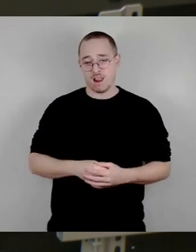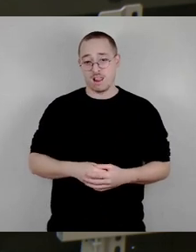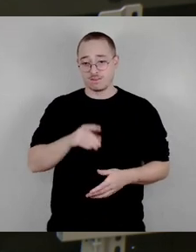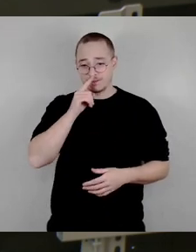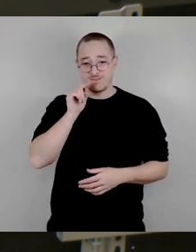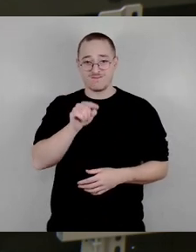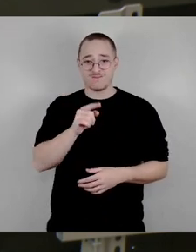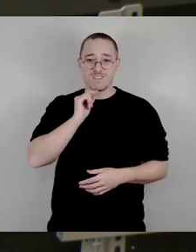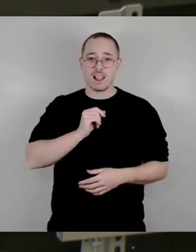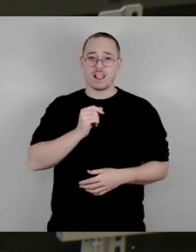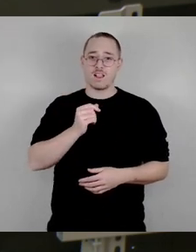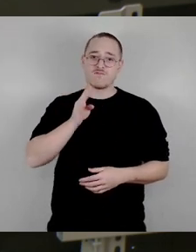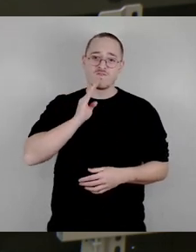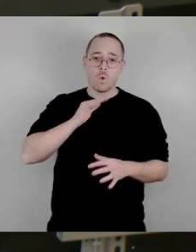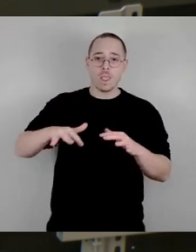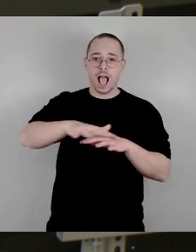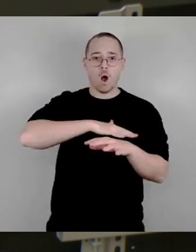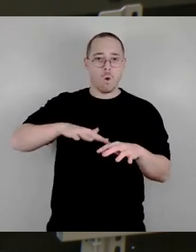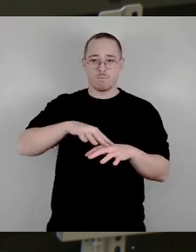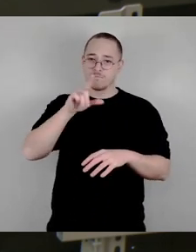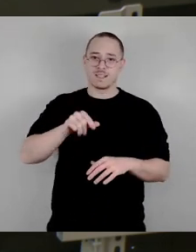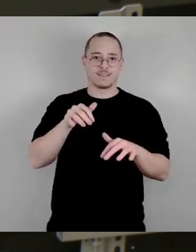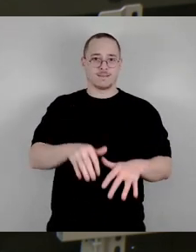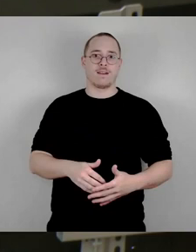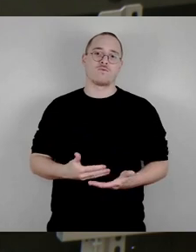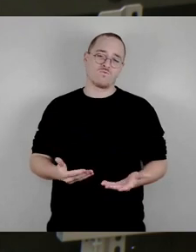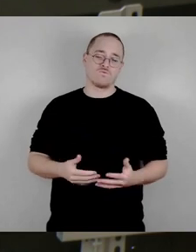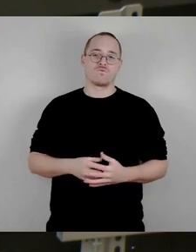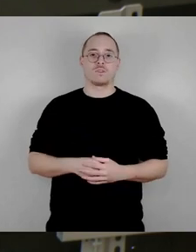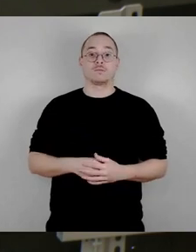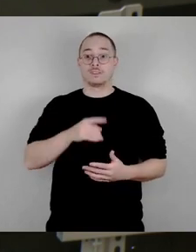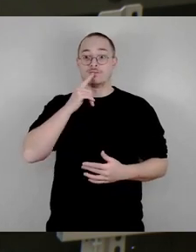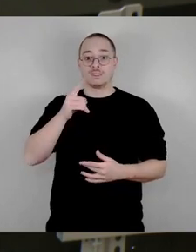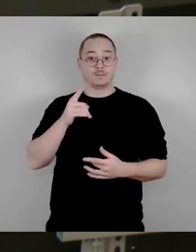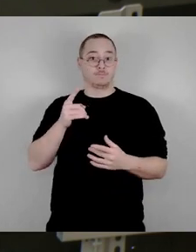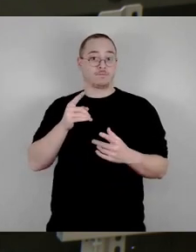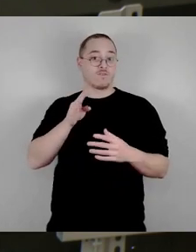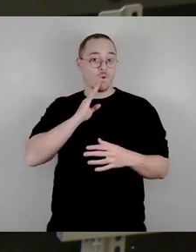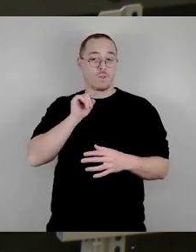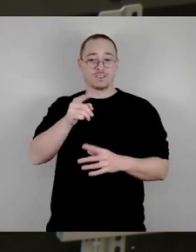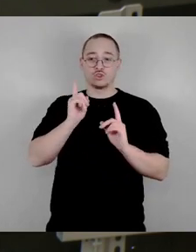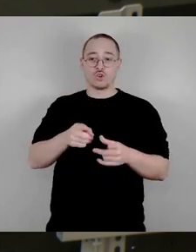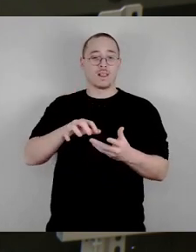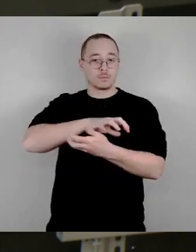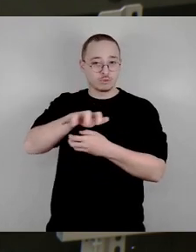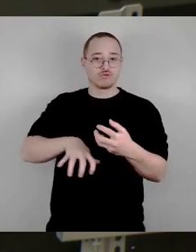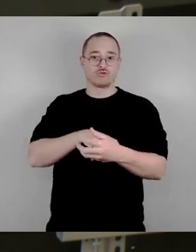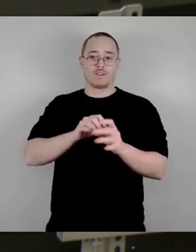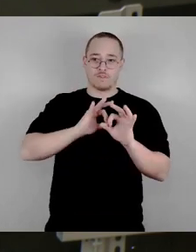möchte. Wenn man ein gemischtes Quartier haben will und auf das dann zurückgreifen muss, was der